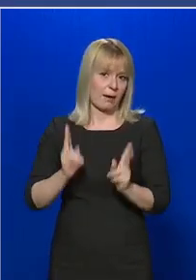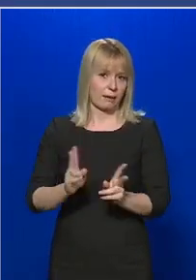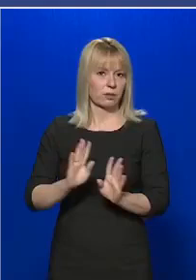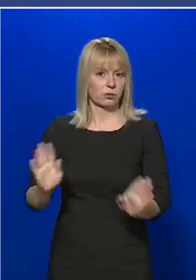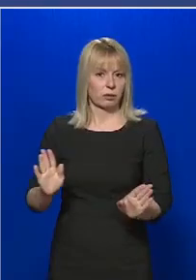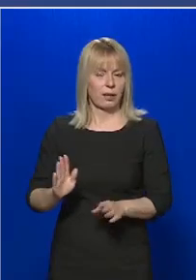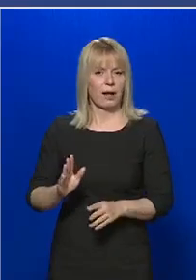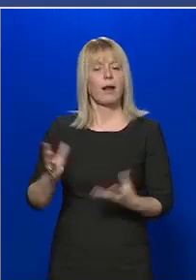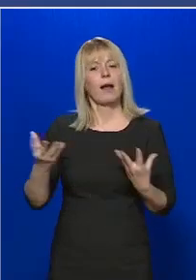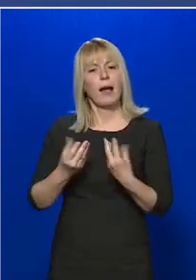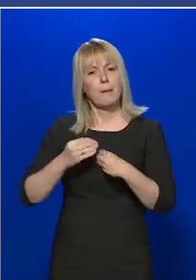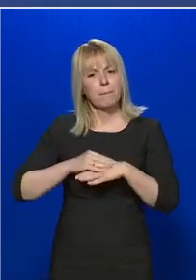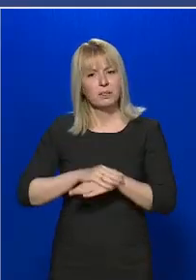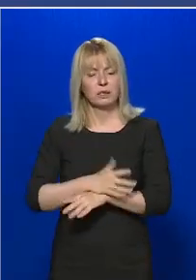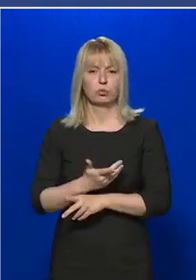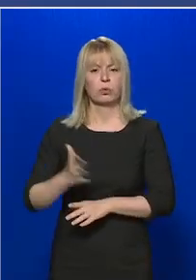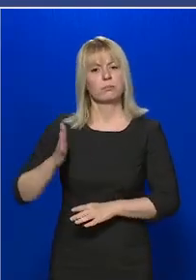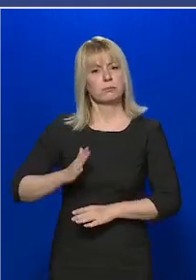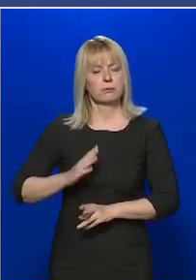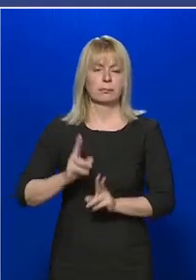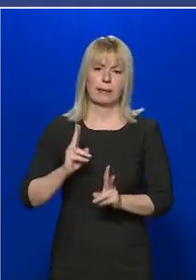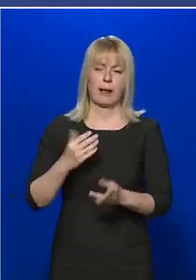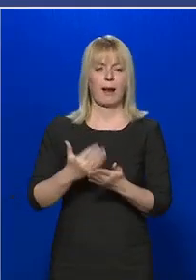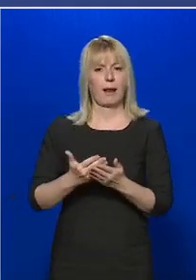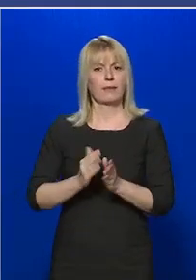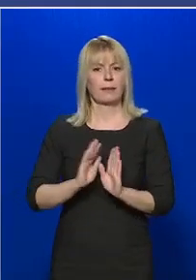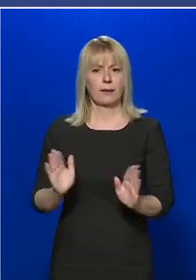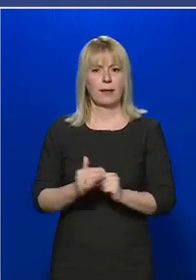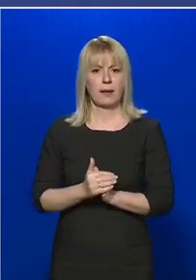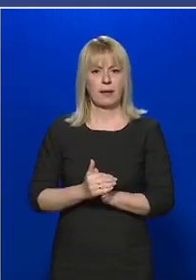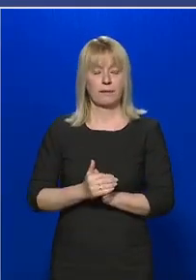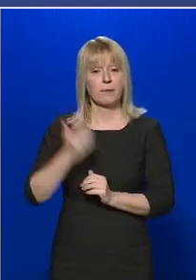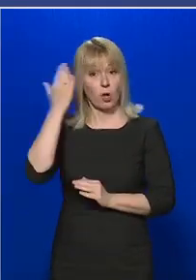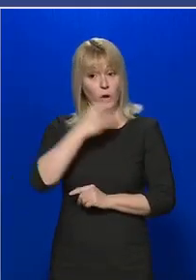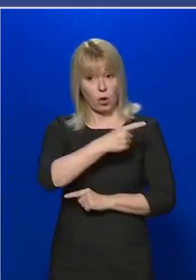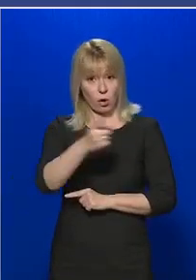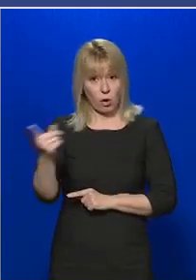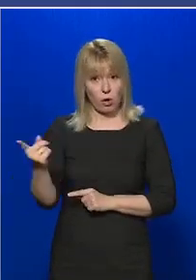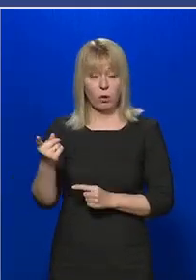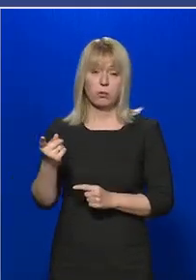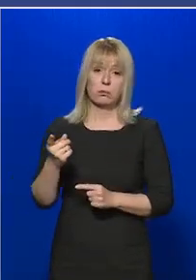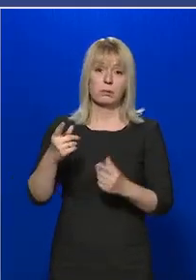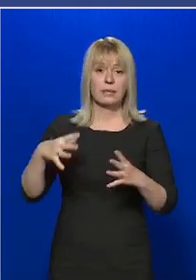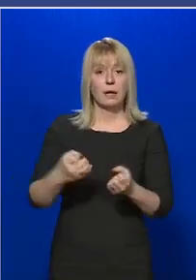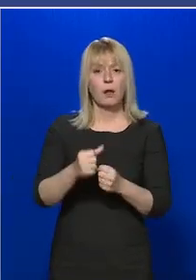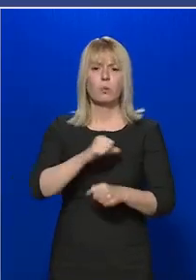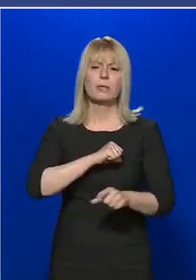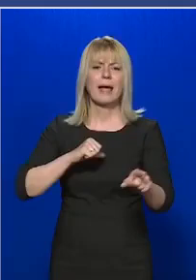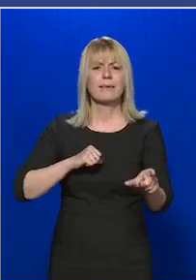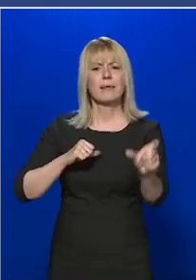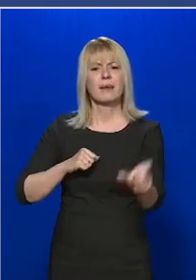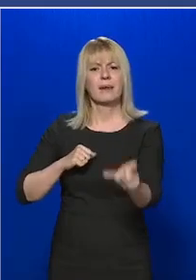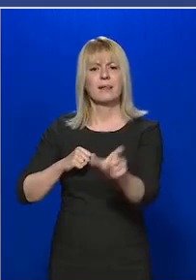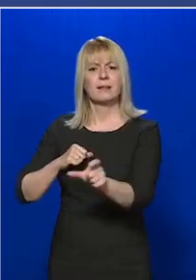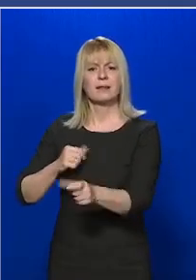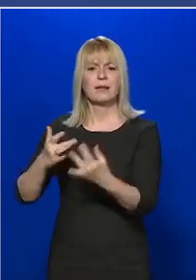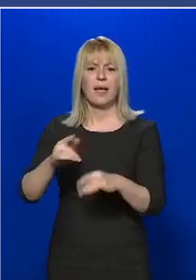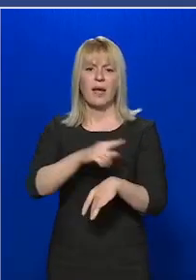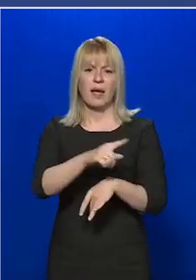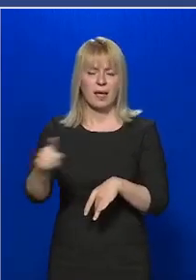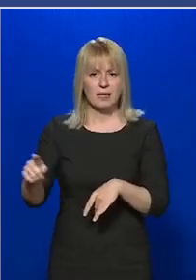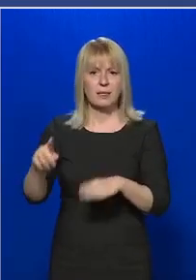empatikusnak és egyben lojálisnak is kell lenni. Amennyiben a kialakult egyéni helyzetnek megfelelően a törvény apta